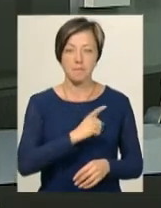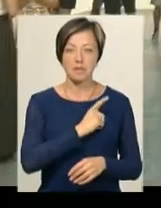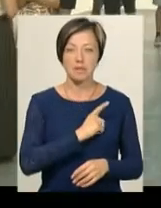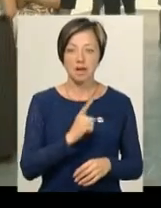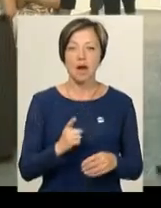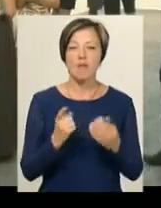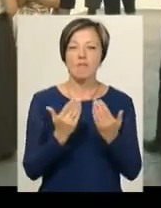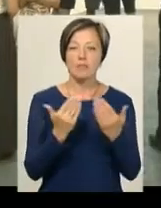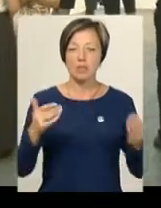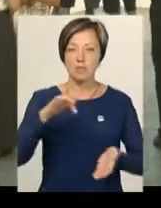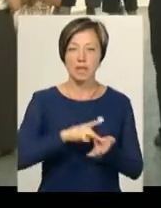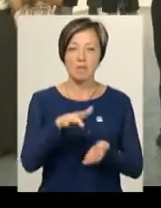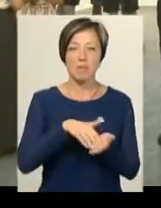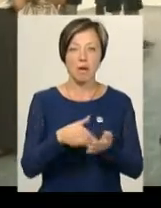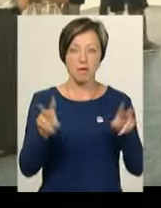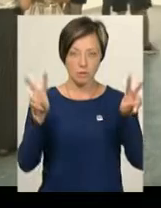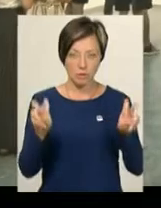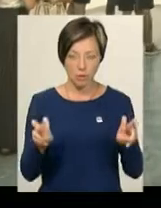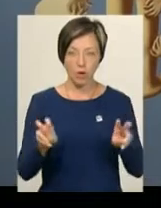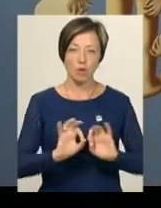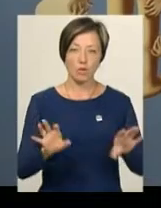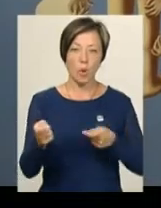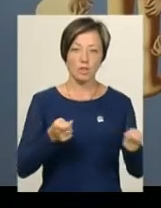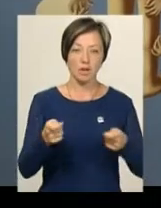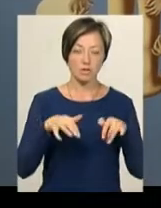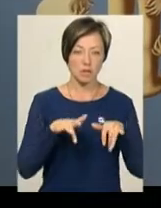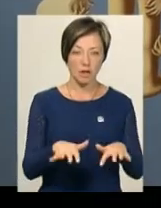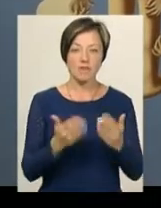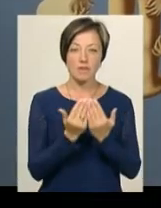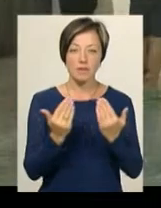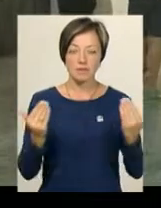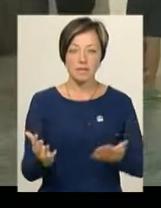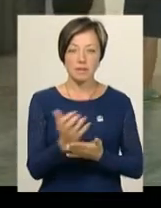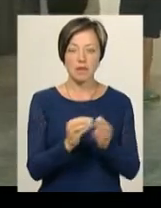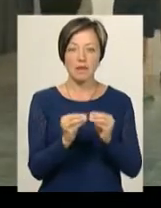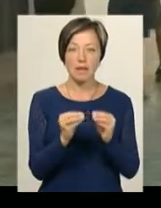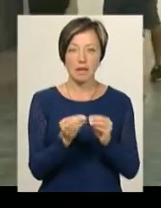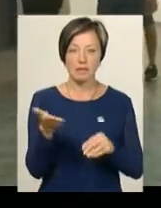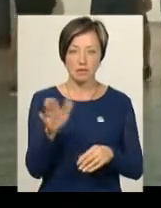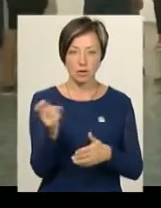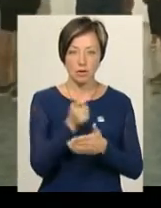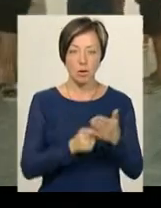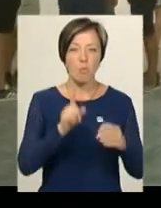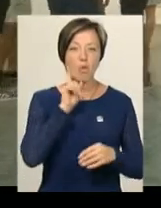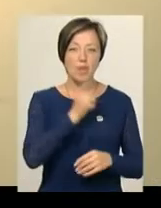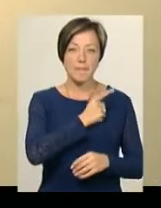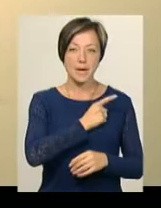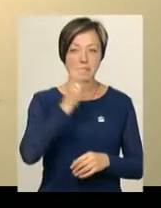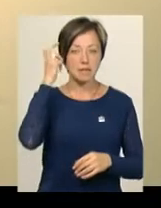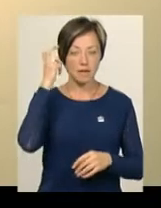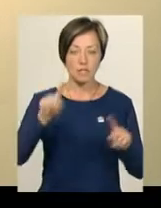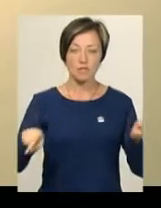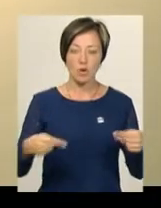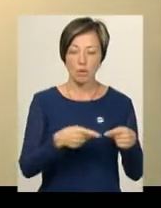«Масло», розповіла координатор «Козаку» до Марина Пастух. В експозиції зібрані 10 рубіт, які молода мисткиня зі столиці